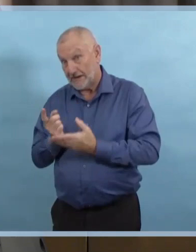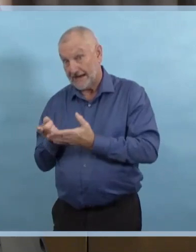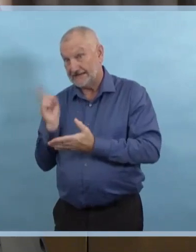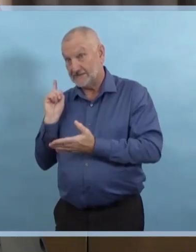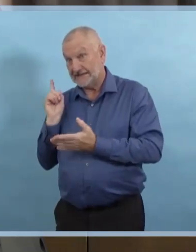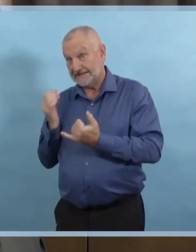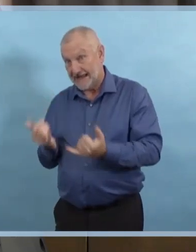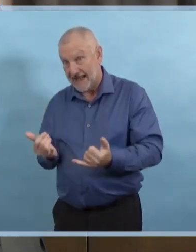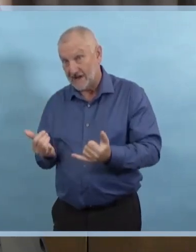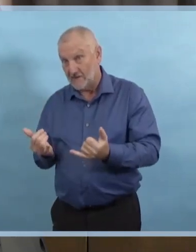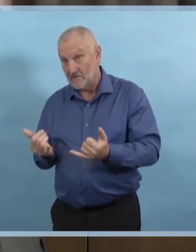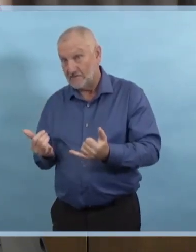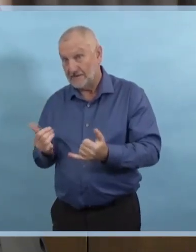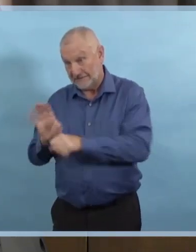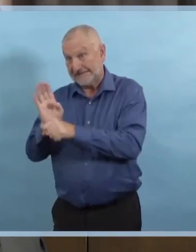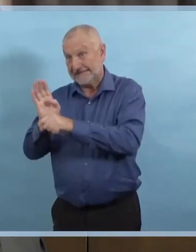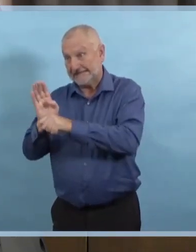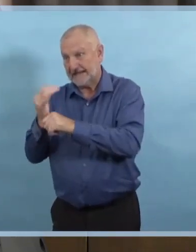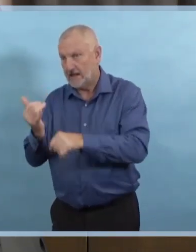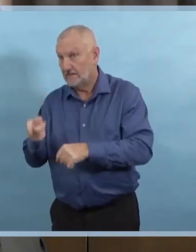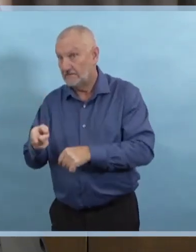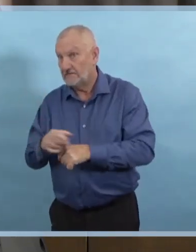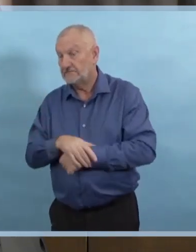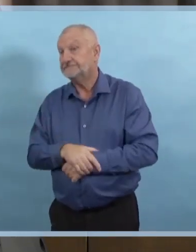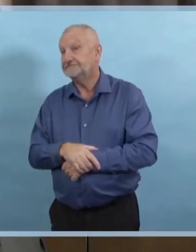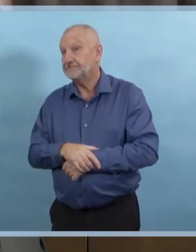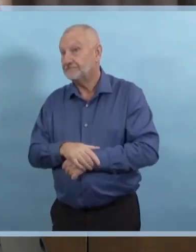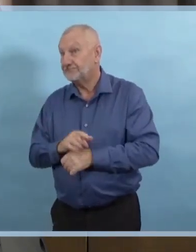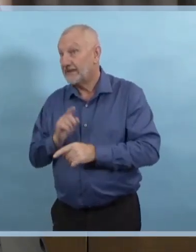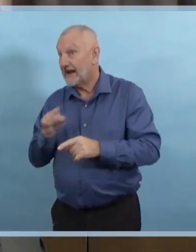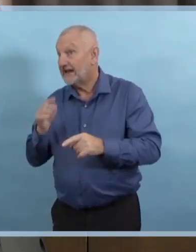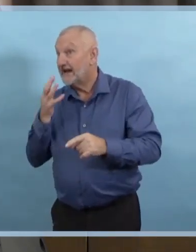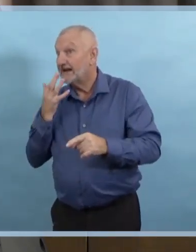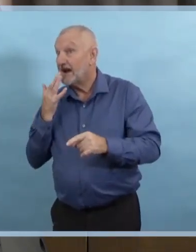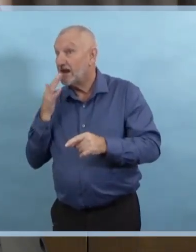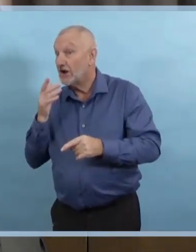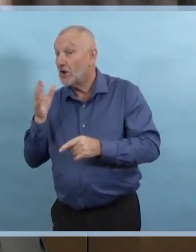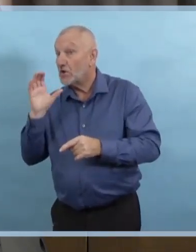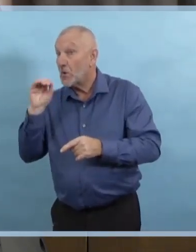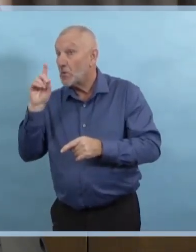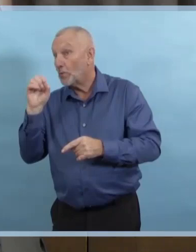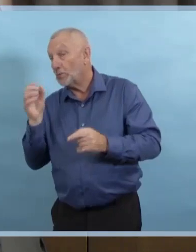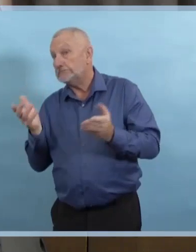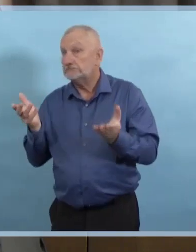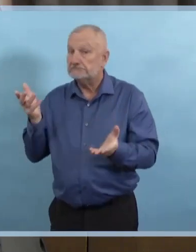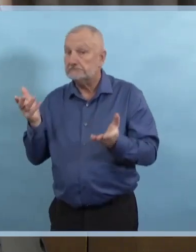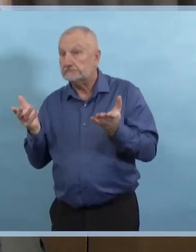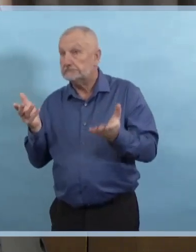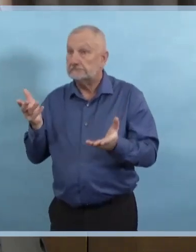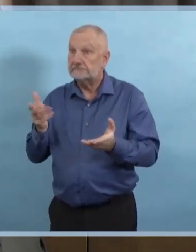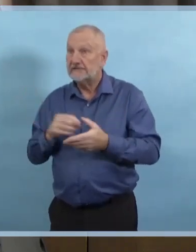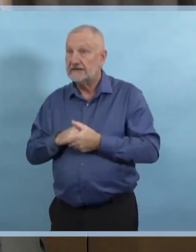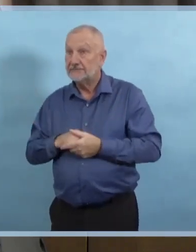peut-être que c'est vert tournant à l'orange, mais nous ne sommes pas rendus au rouge pour l'instant.